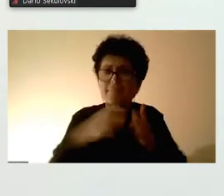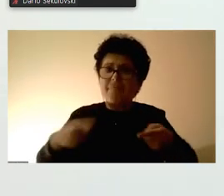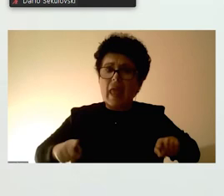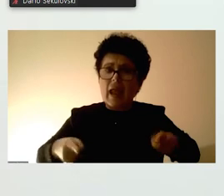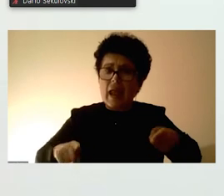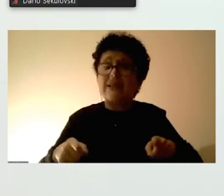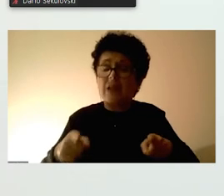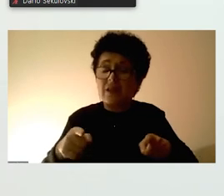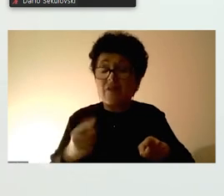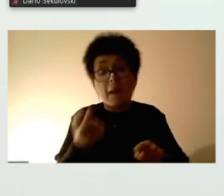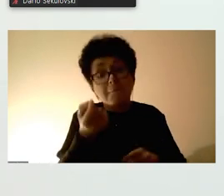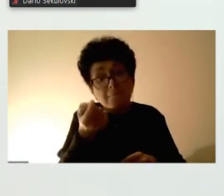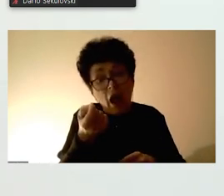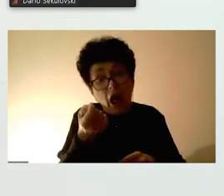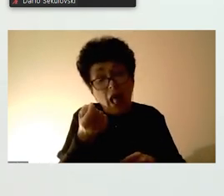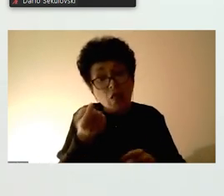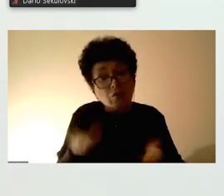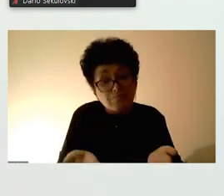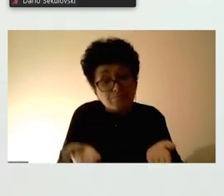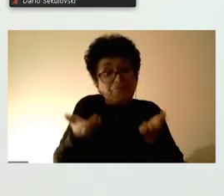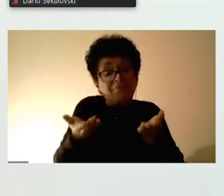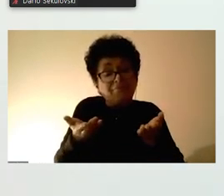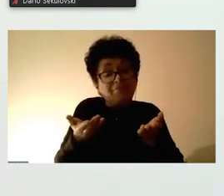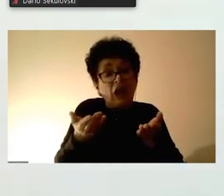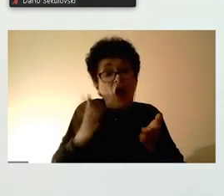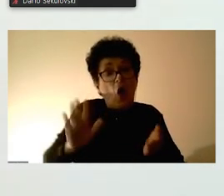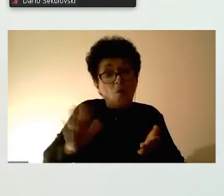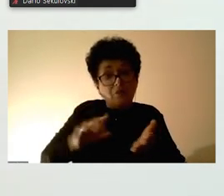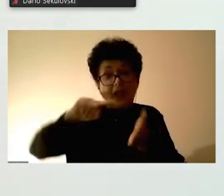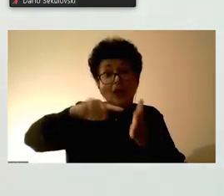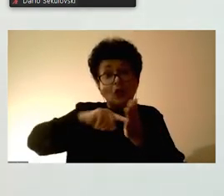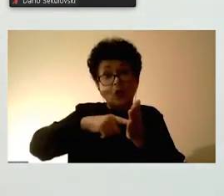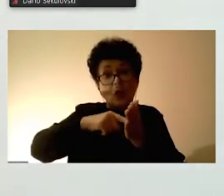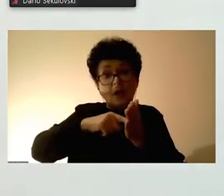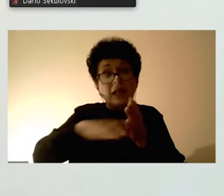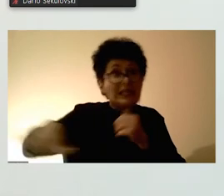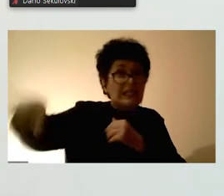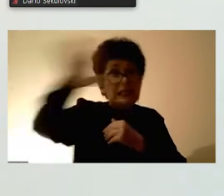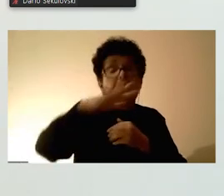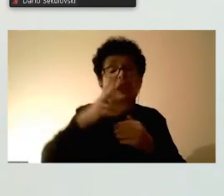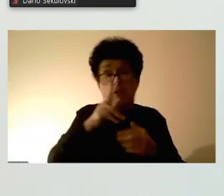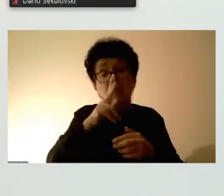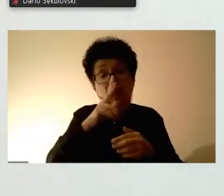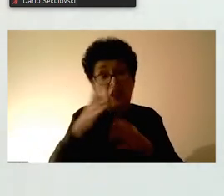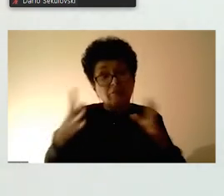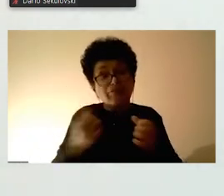малце ќе нија удигнат критичката маса и дека ќе почна